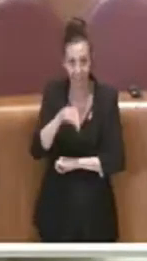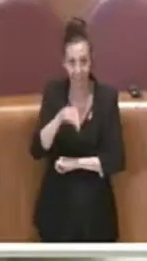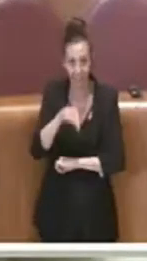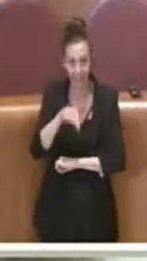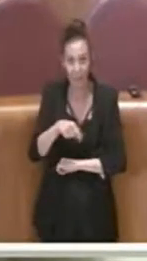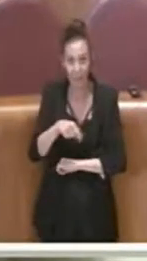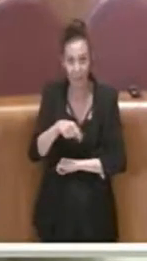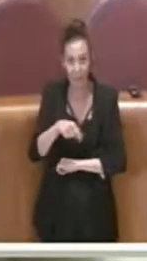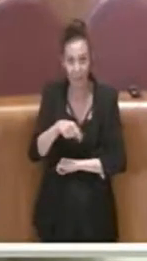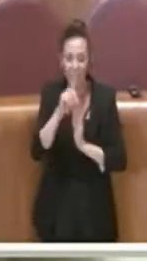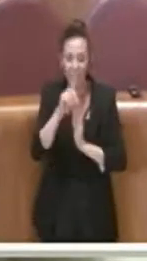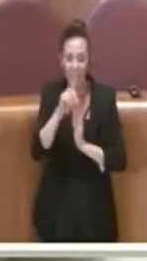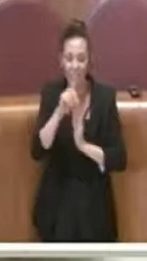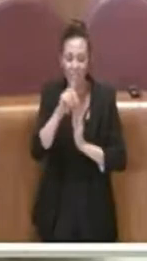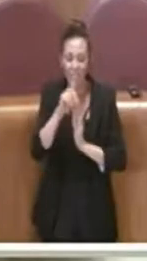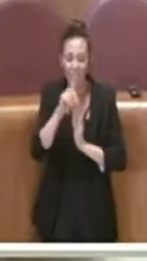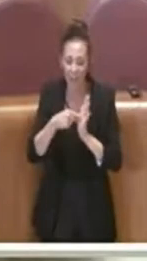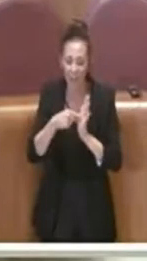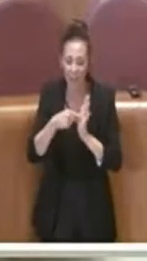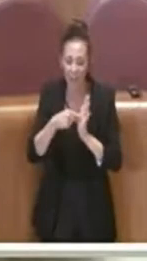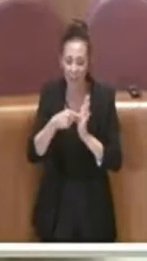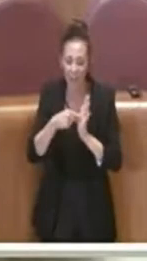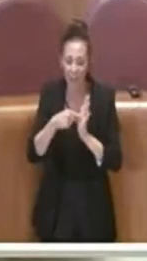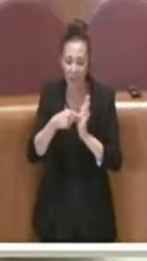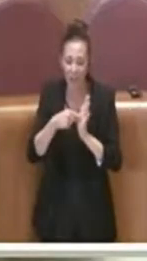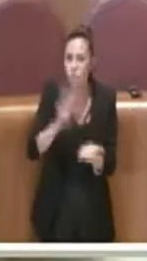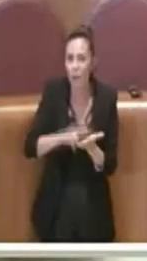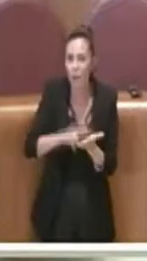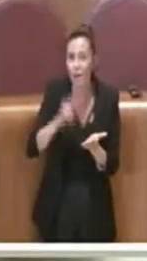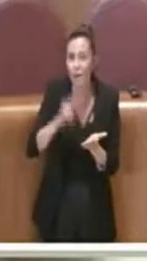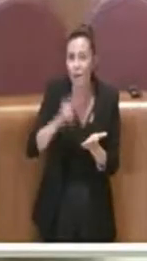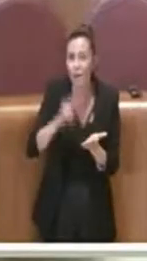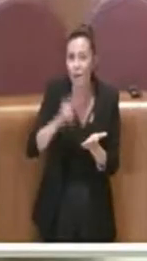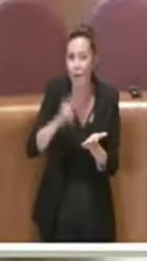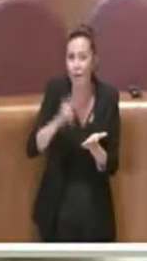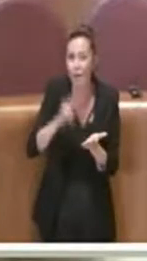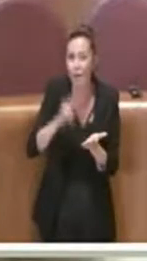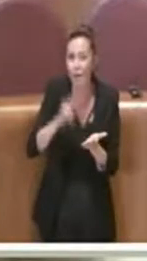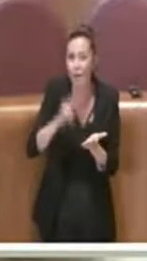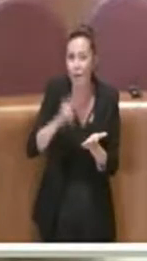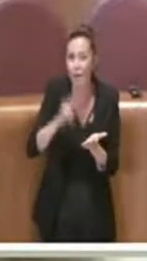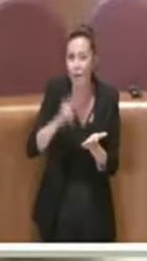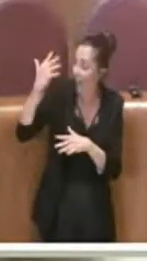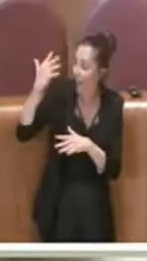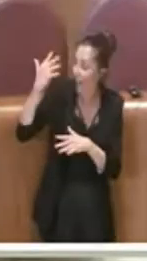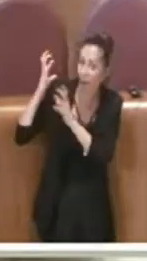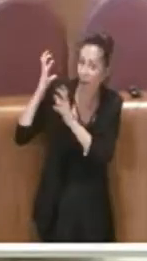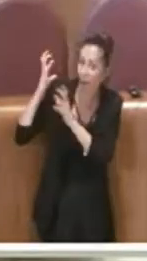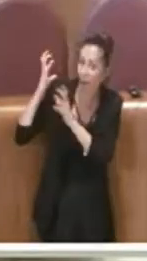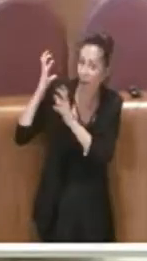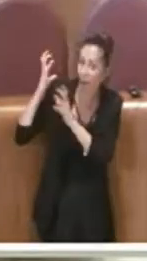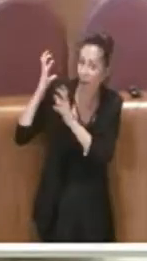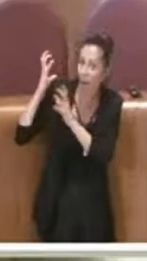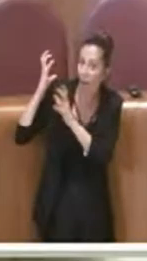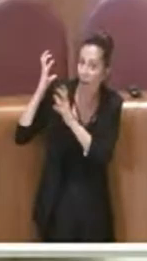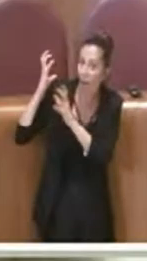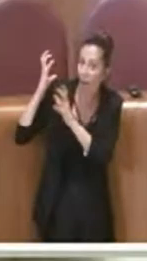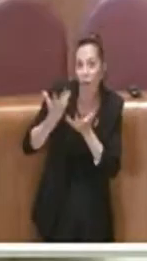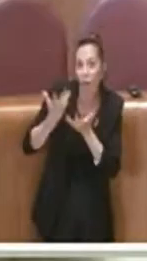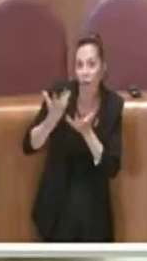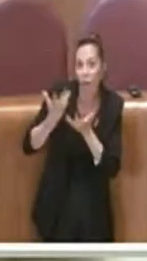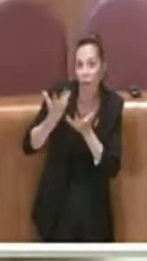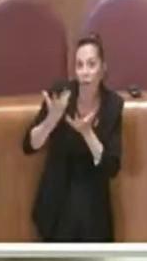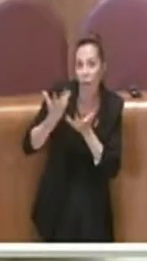delibere di riconoscimento che erano state generate altrove e in altri tempi, se le ritrovate sul groppone e fare in modo che non